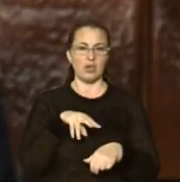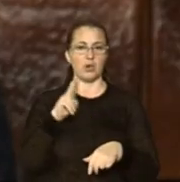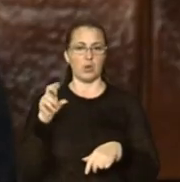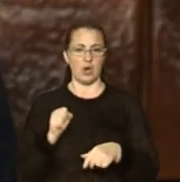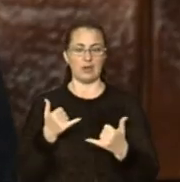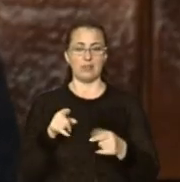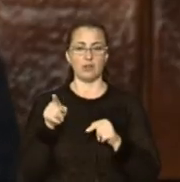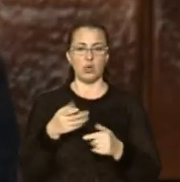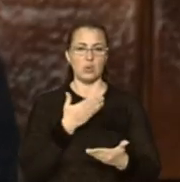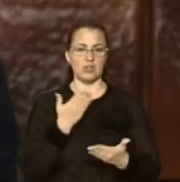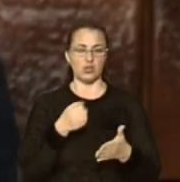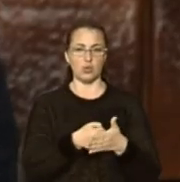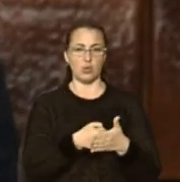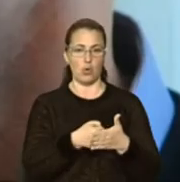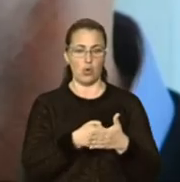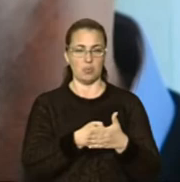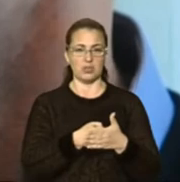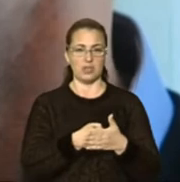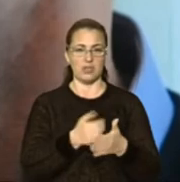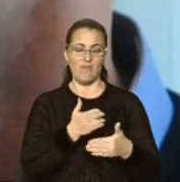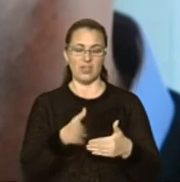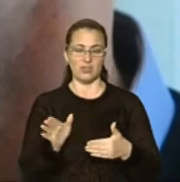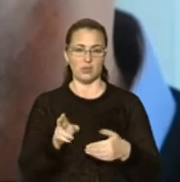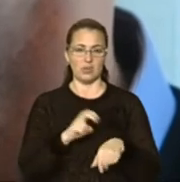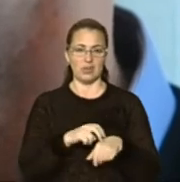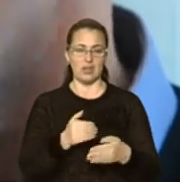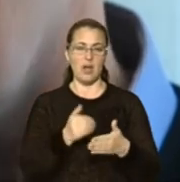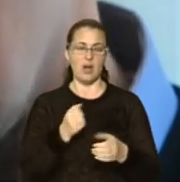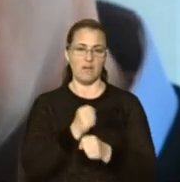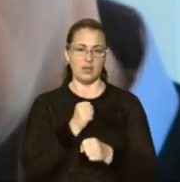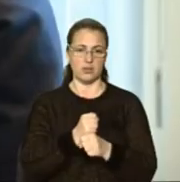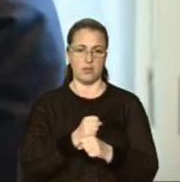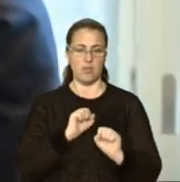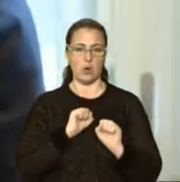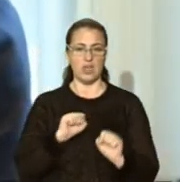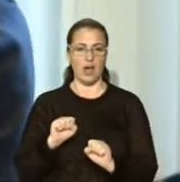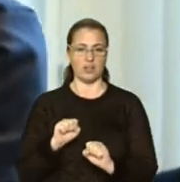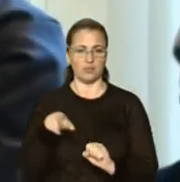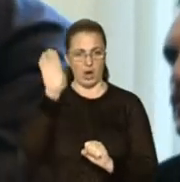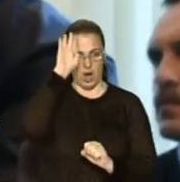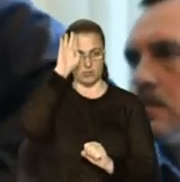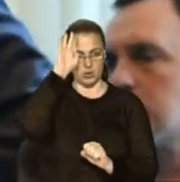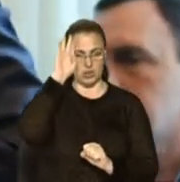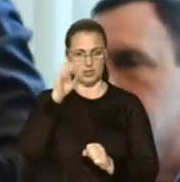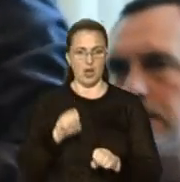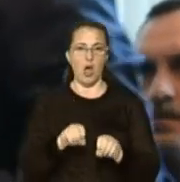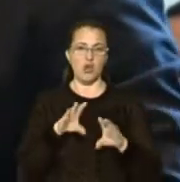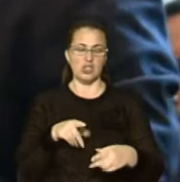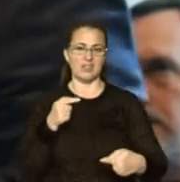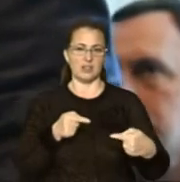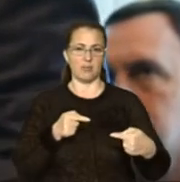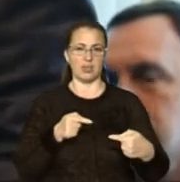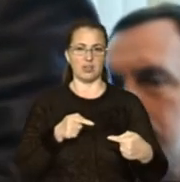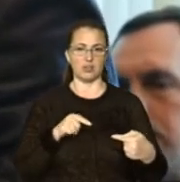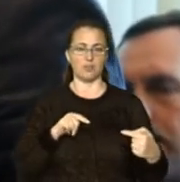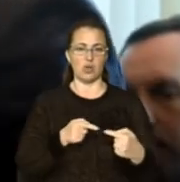Для нього прокурор зачитує ще одне клопотання – відсторонити лікаря від роботи. Адвокат чоловіка Олег Митцик рішення заперечує.